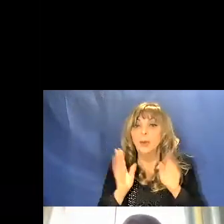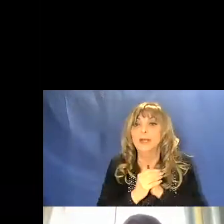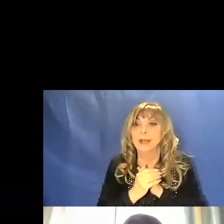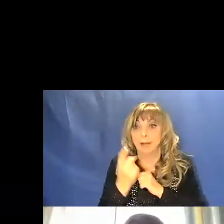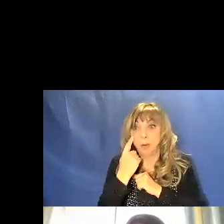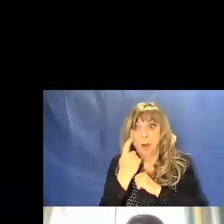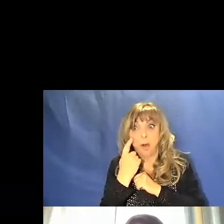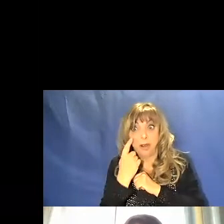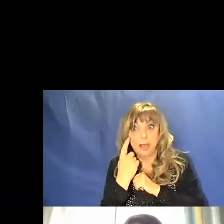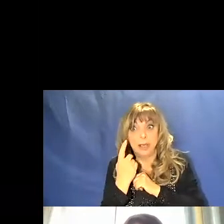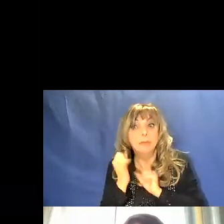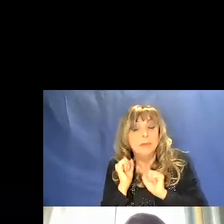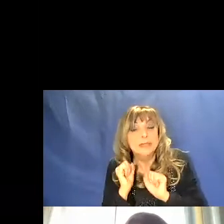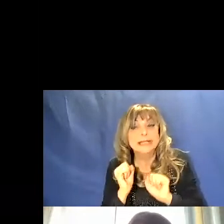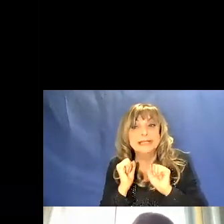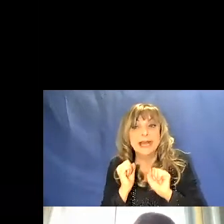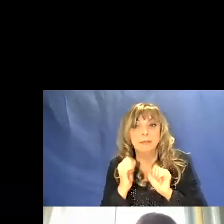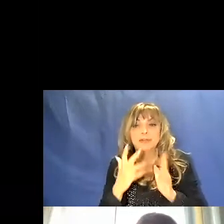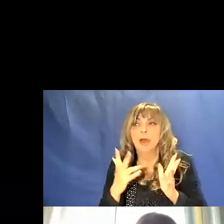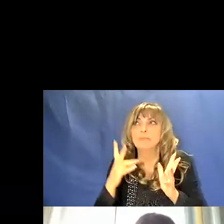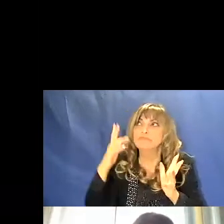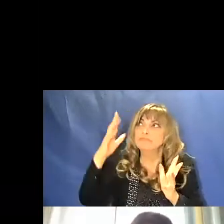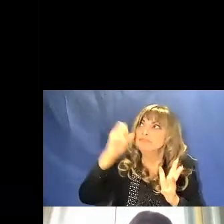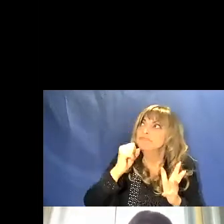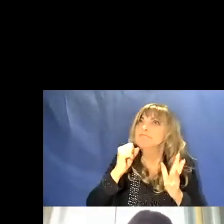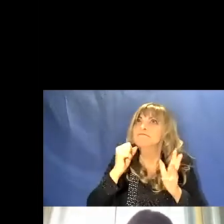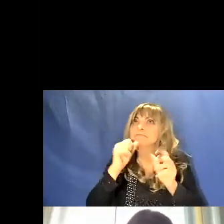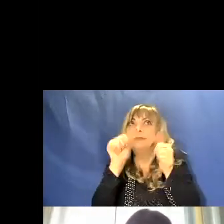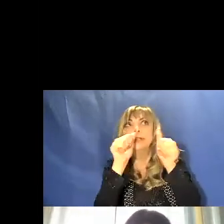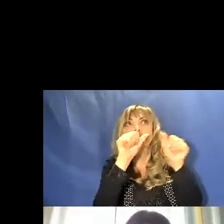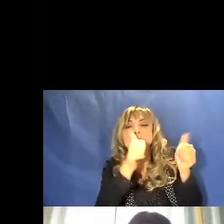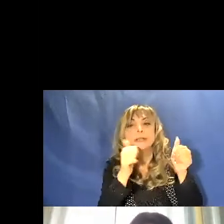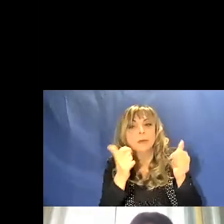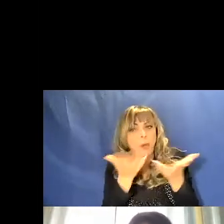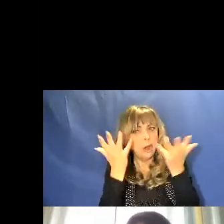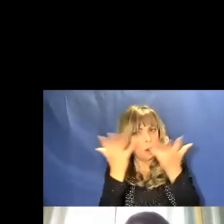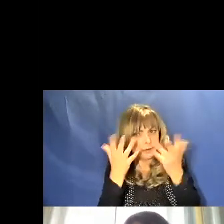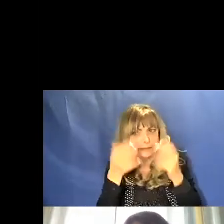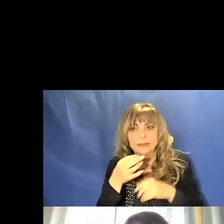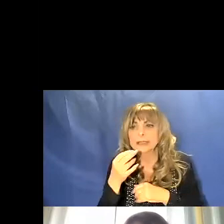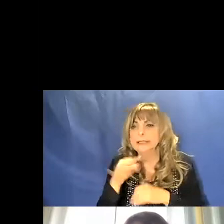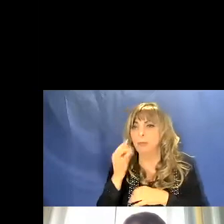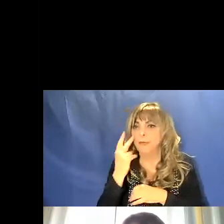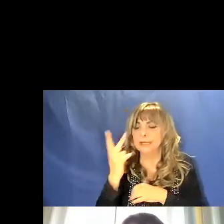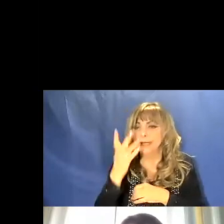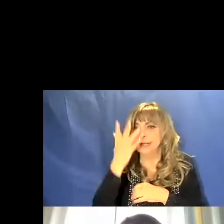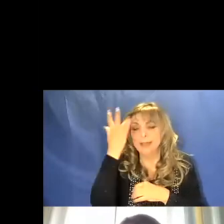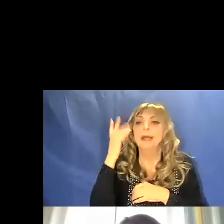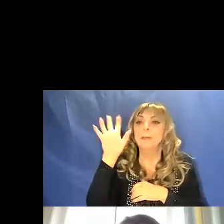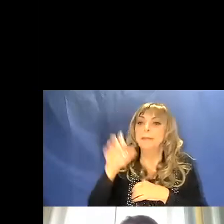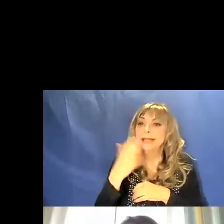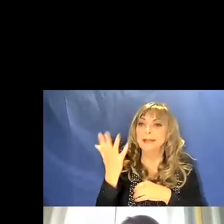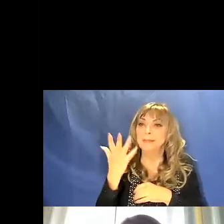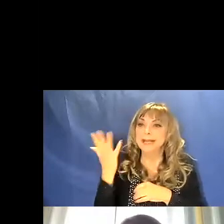nostri occhi possiamo già cogliere delle differenze. Prendiamo la